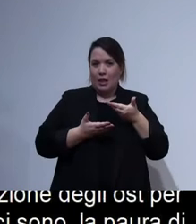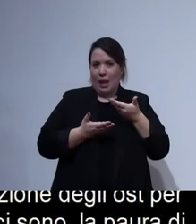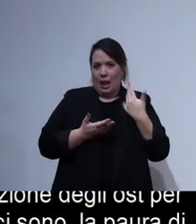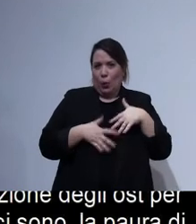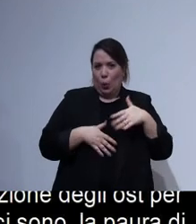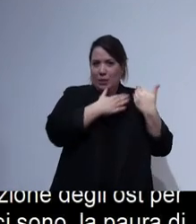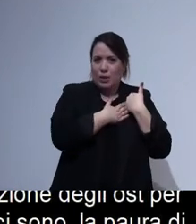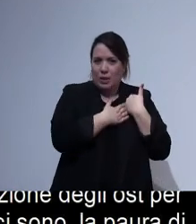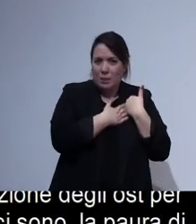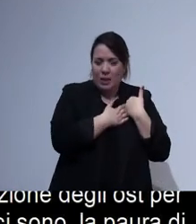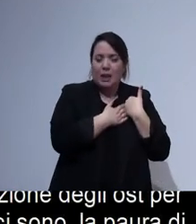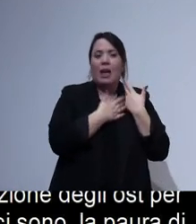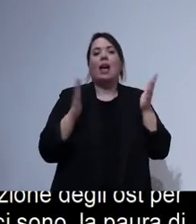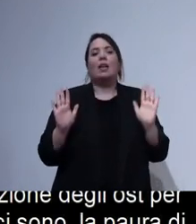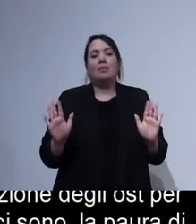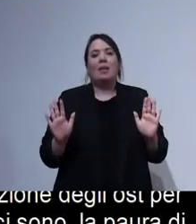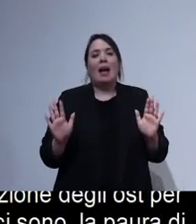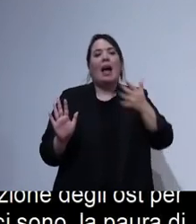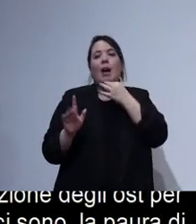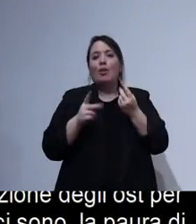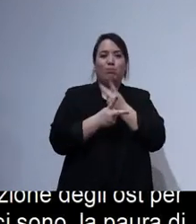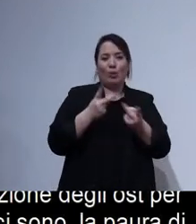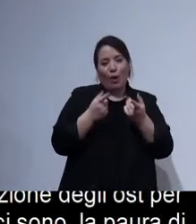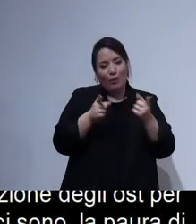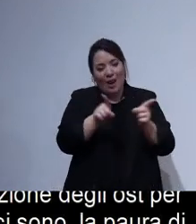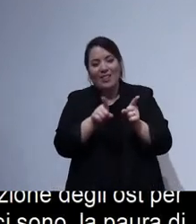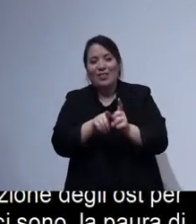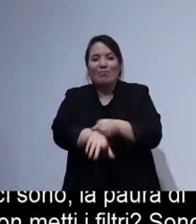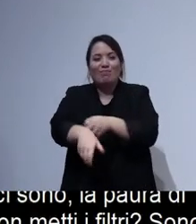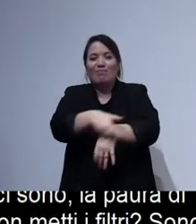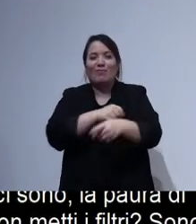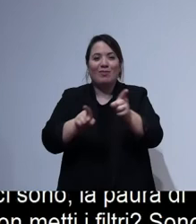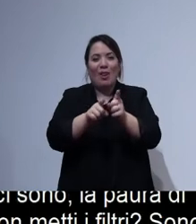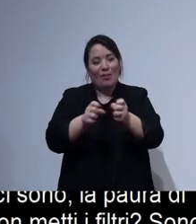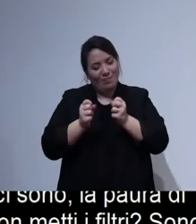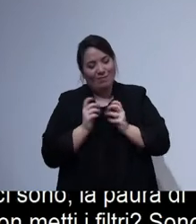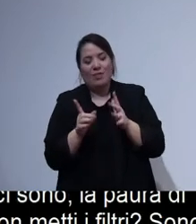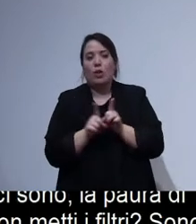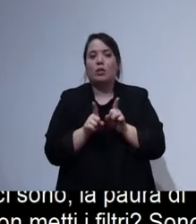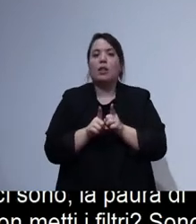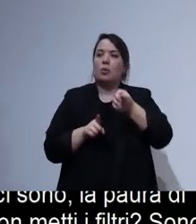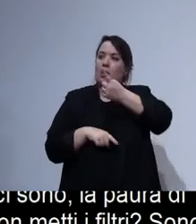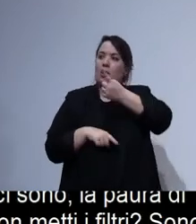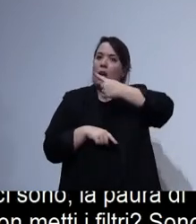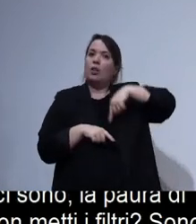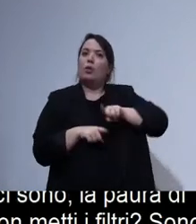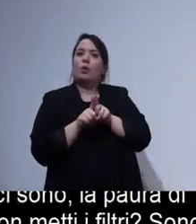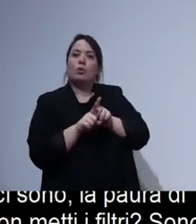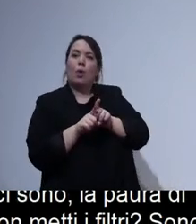però è bello mettersi in gioco e quindi da parte nostra è importante dare alle persone